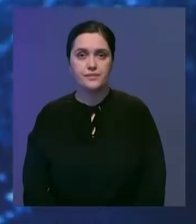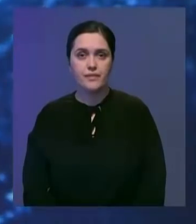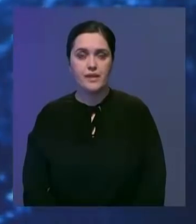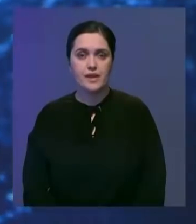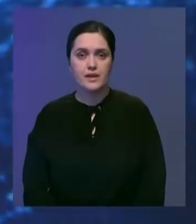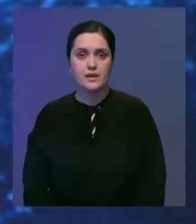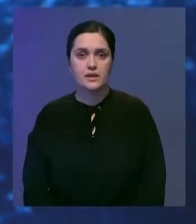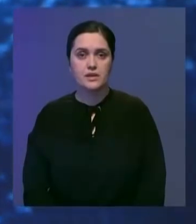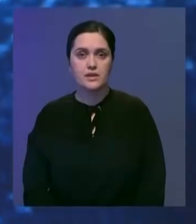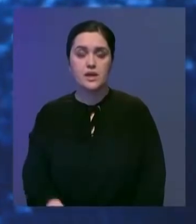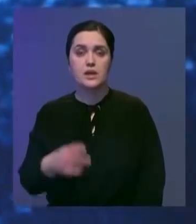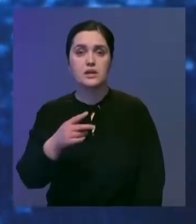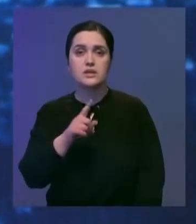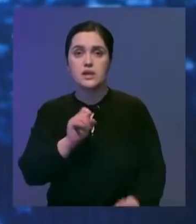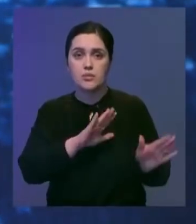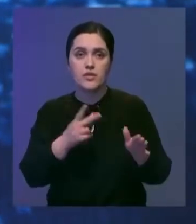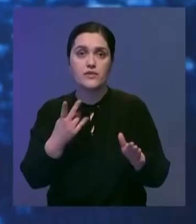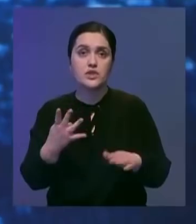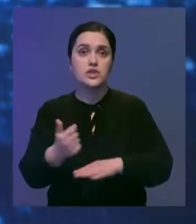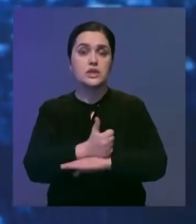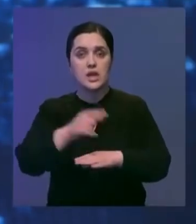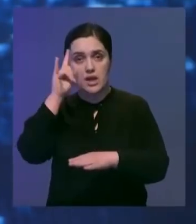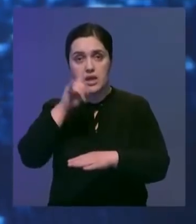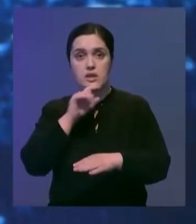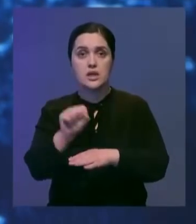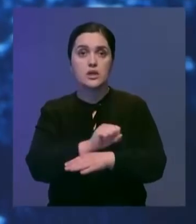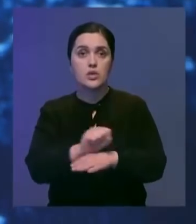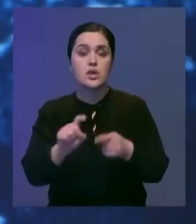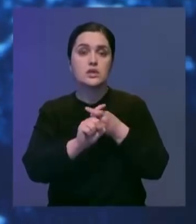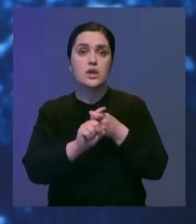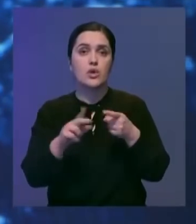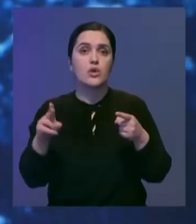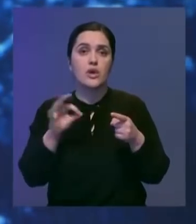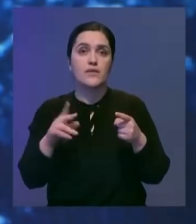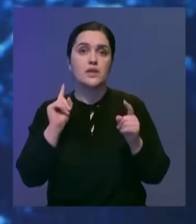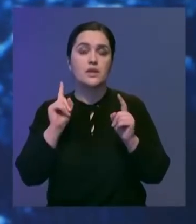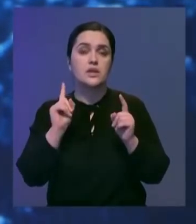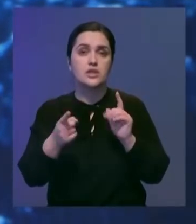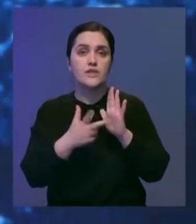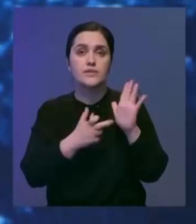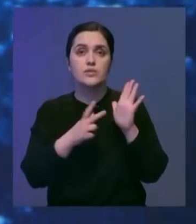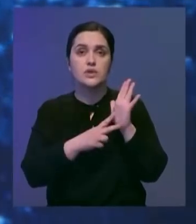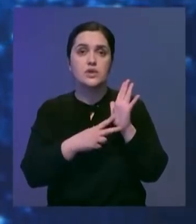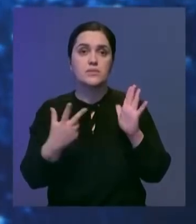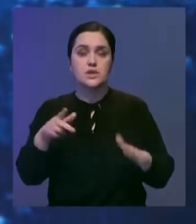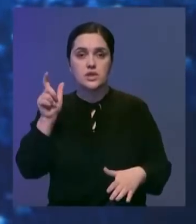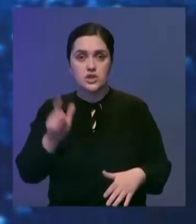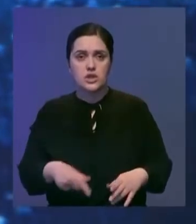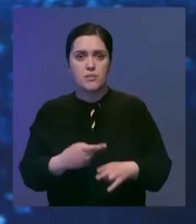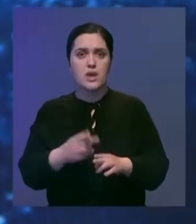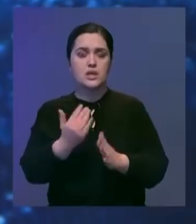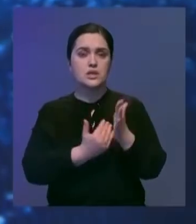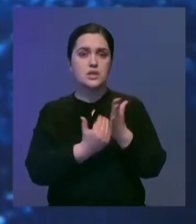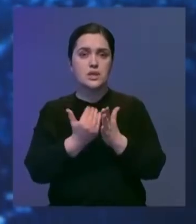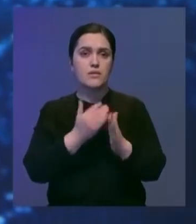Между тем, за минувшие 24 часа в Казахстане рекорд по количеству заразившихся ковидом – 1873